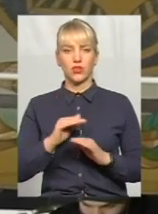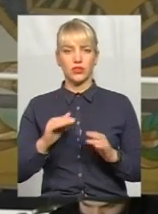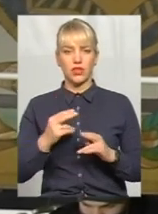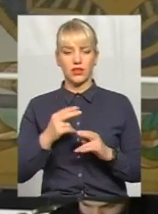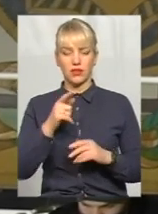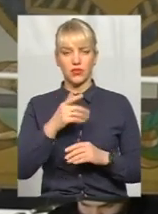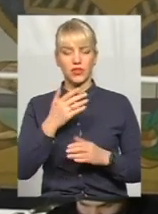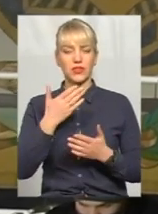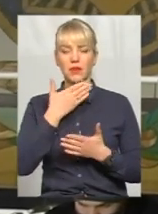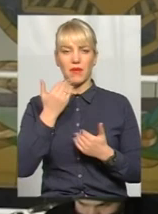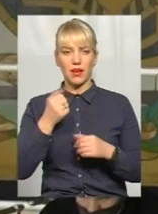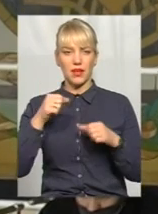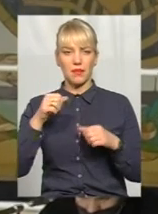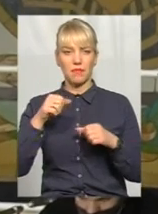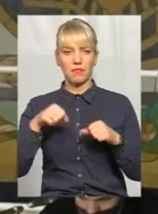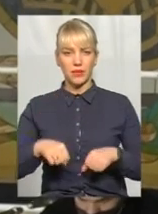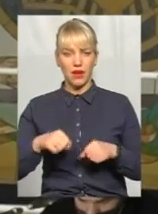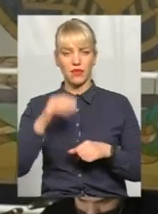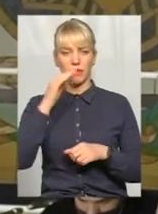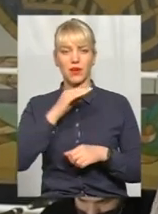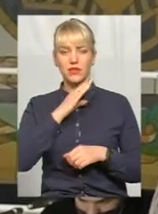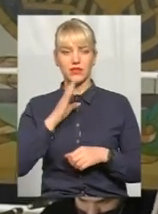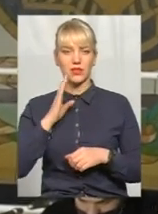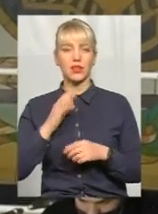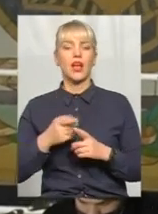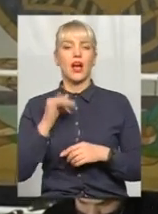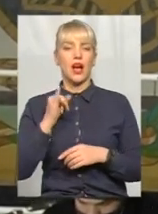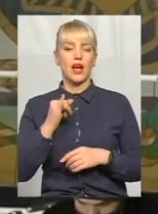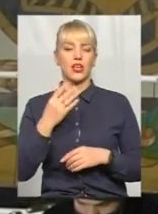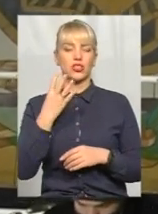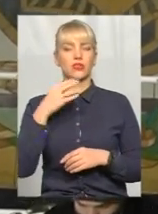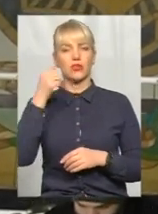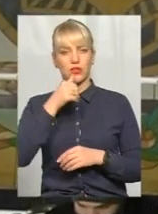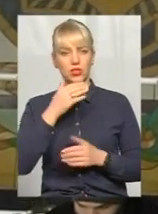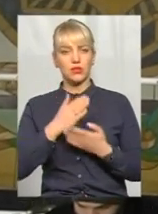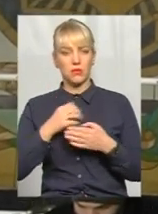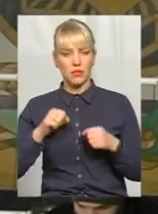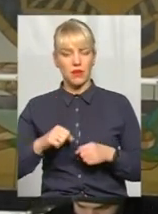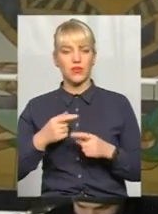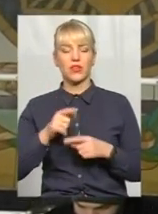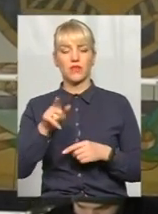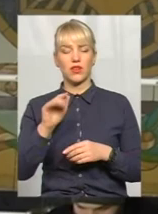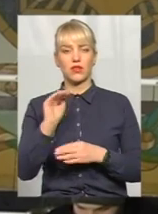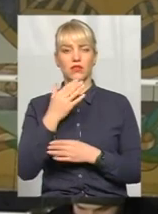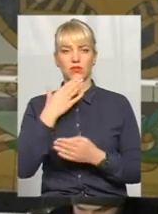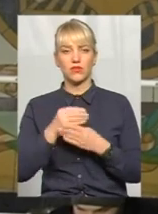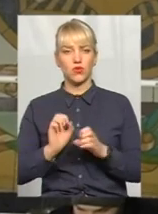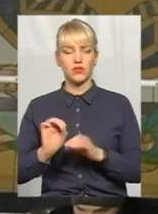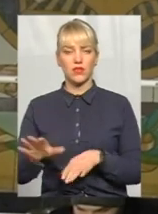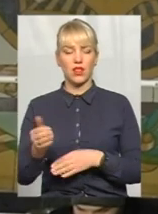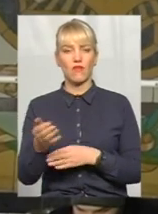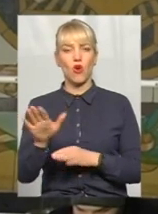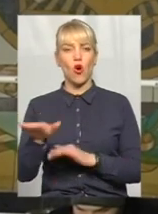батьківських прав на вихованні, у неї перебував 4-річний хлопчик, і вона здала його в оренду для того, щоб він